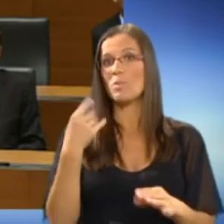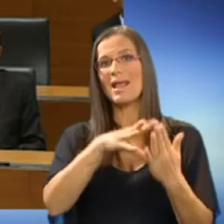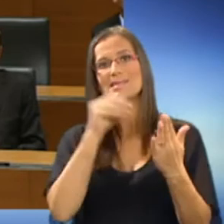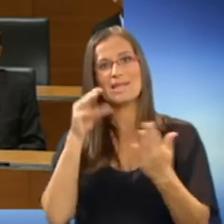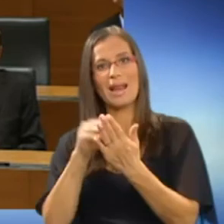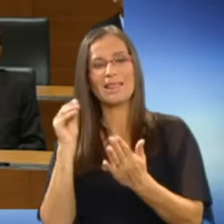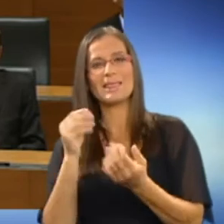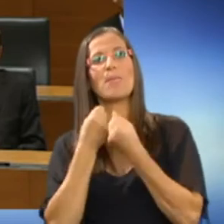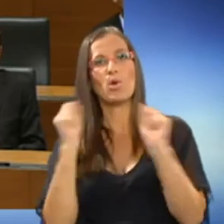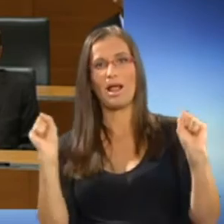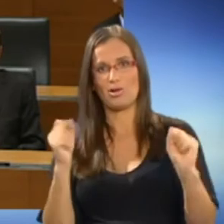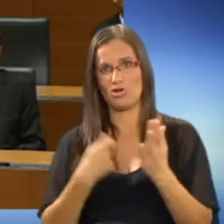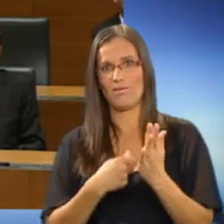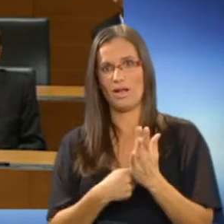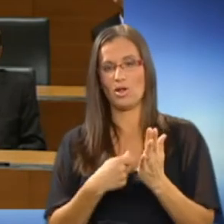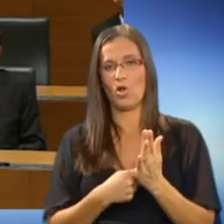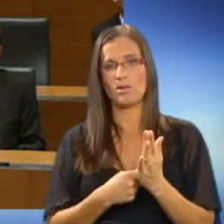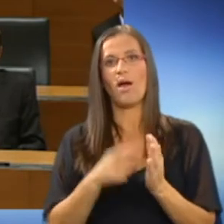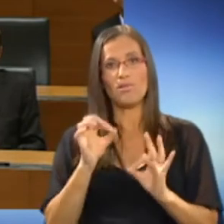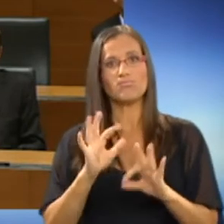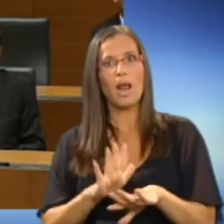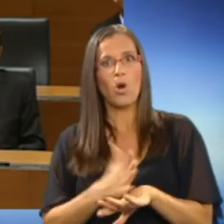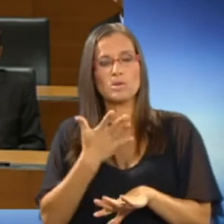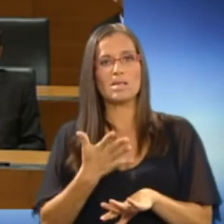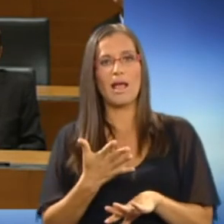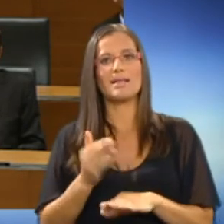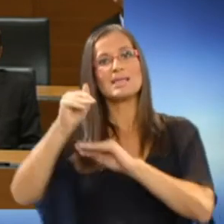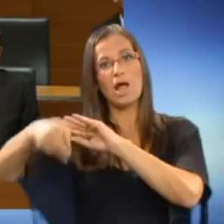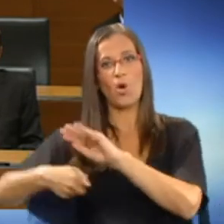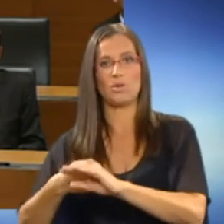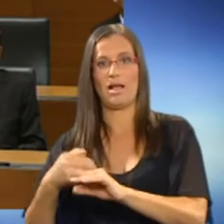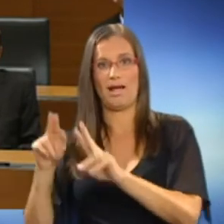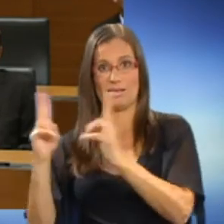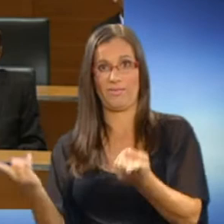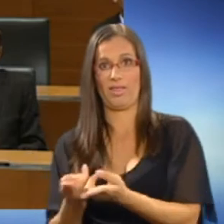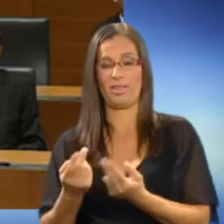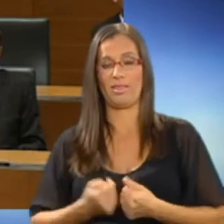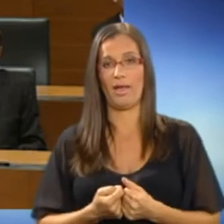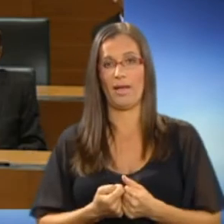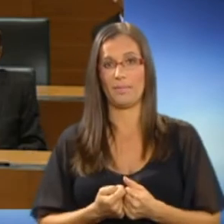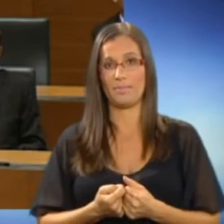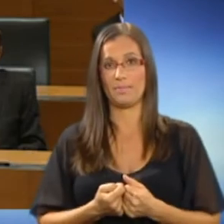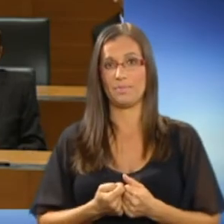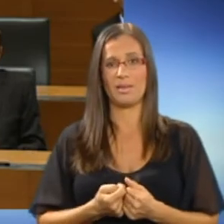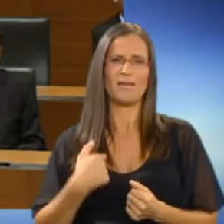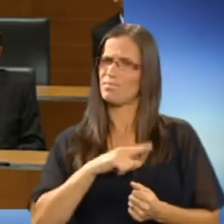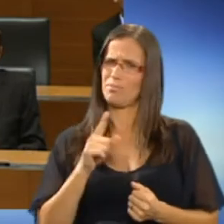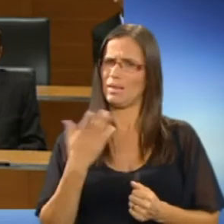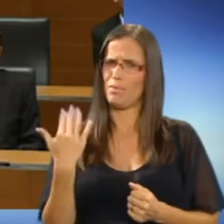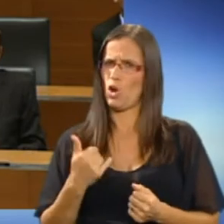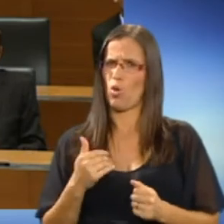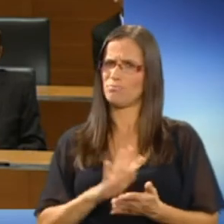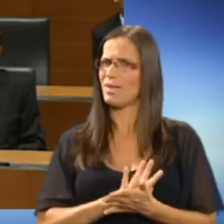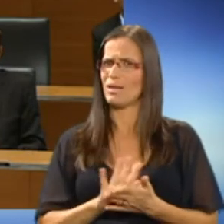zgled demokratične vrednote in blagostanje zahodnega sveta. In ni nam bilo lahko.